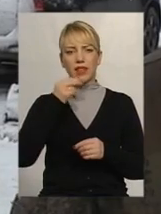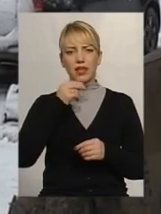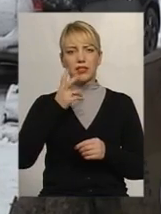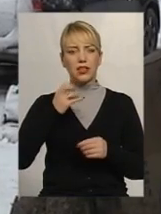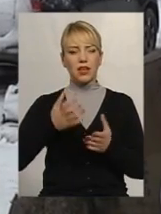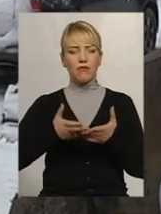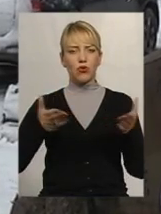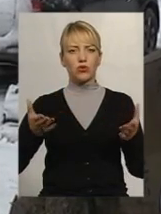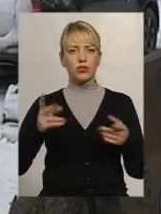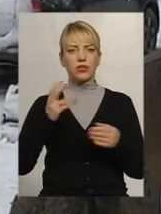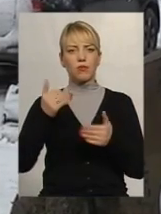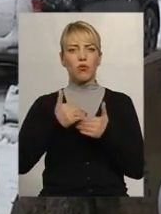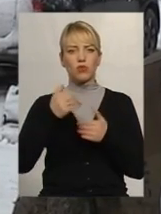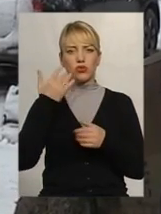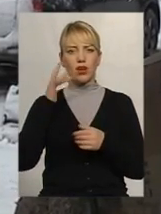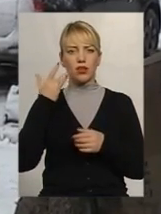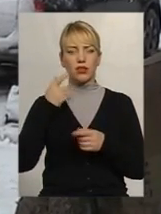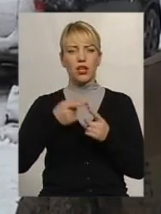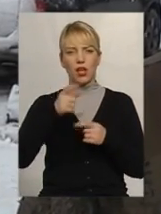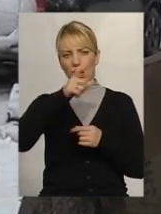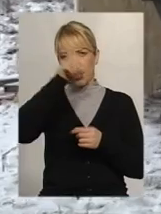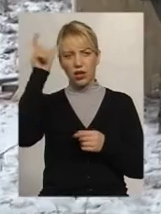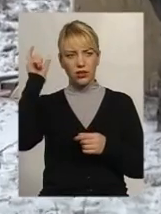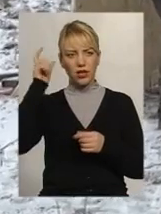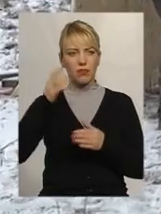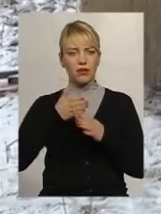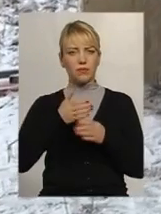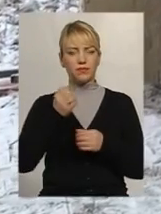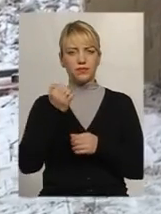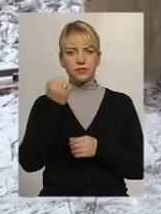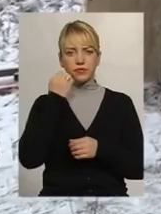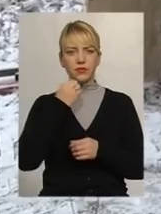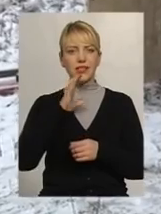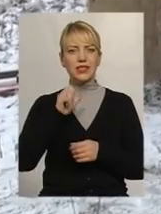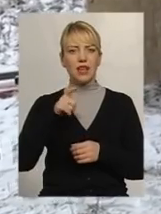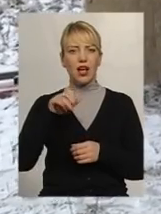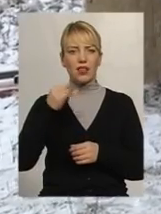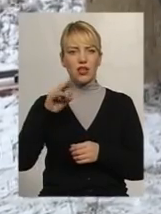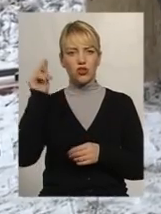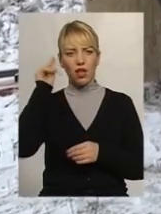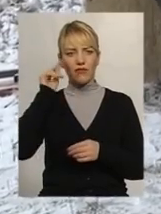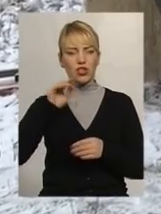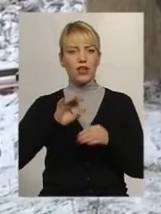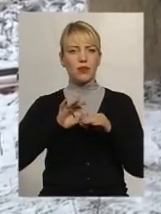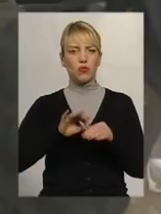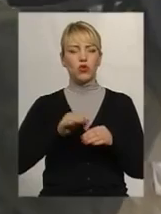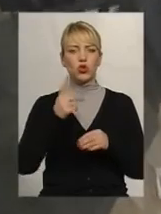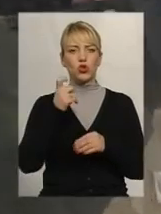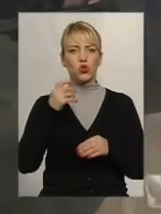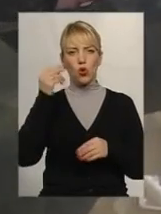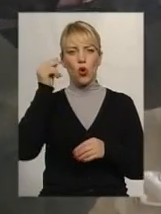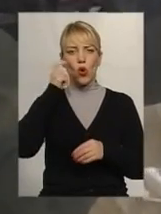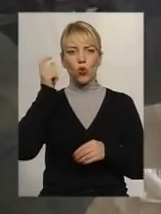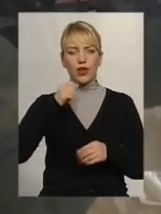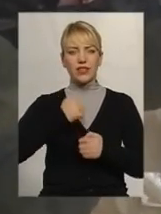Академії Сагайдачного». Навчання за стандартами НАТО проходять 100 українських військових. Навчають їх